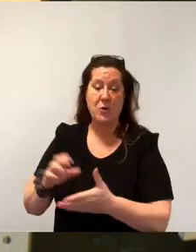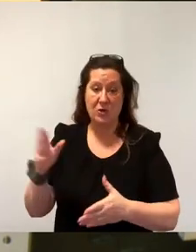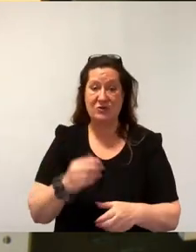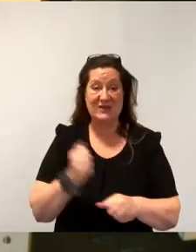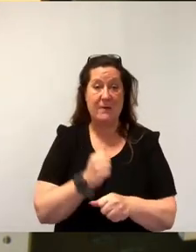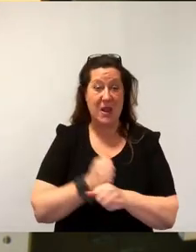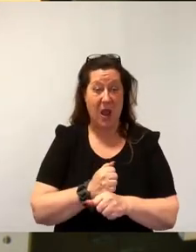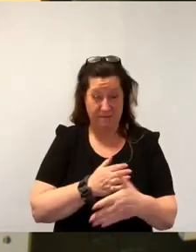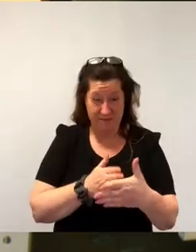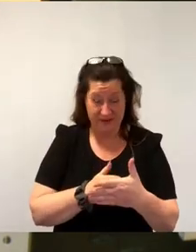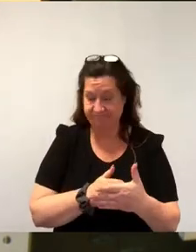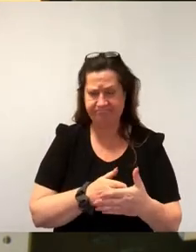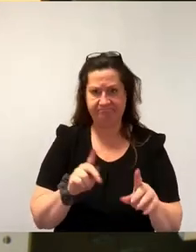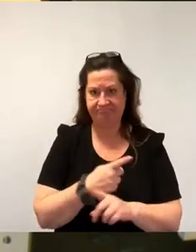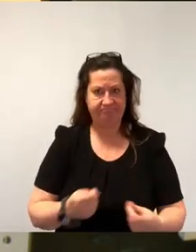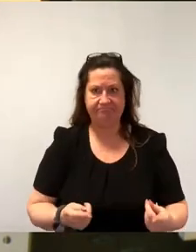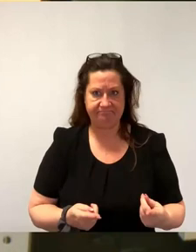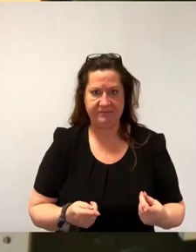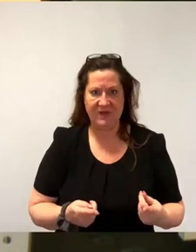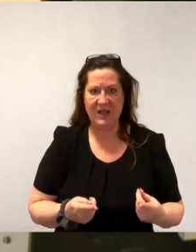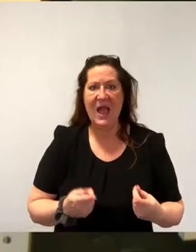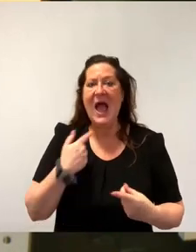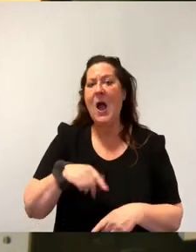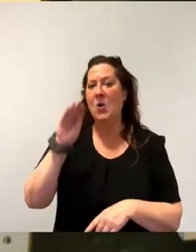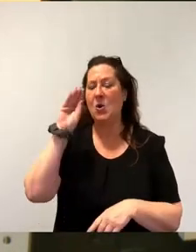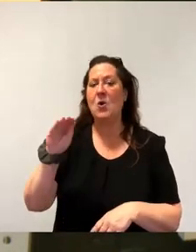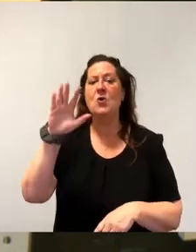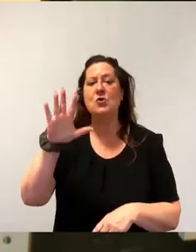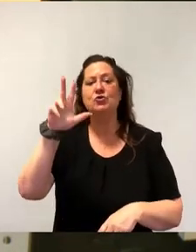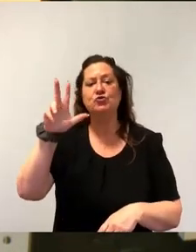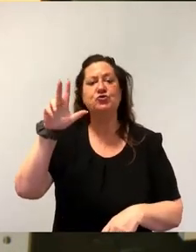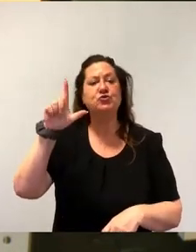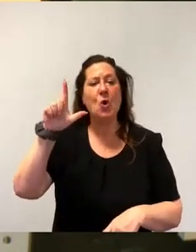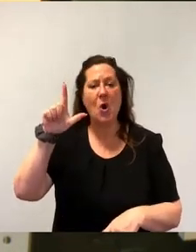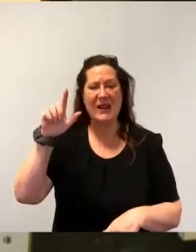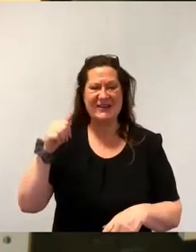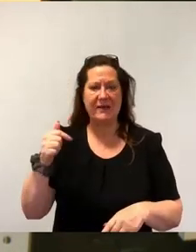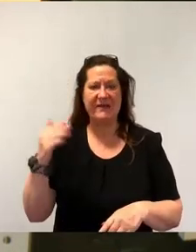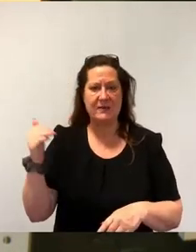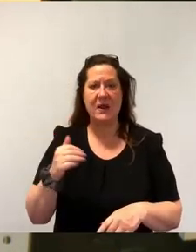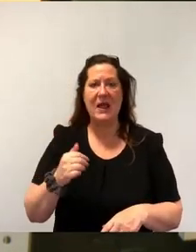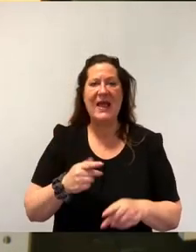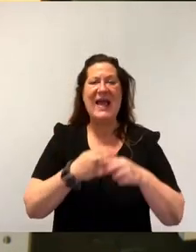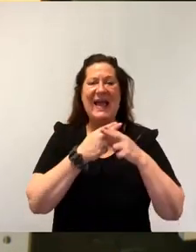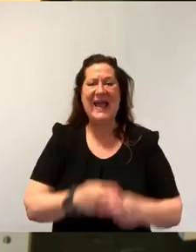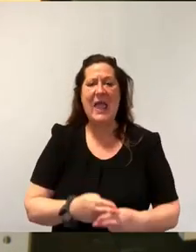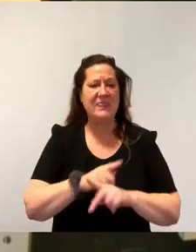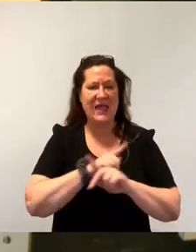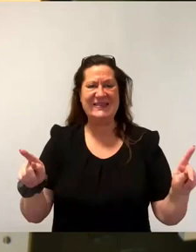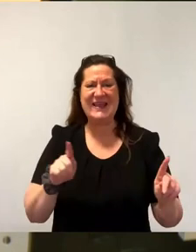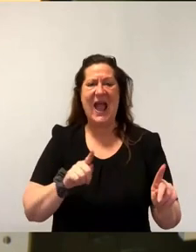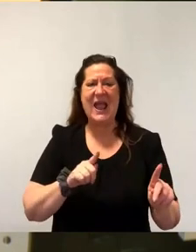Eine kleine Anmerkung an Herrn Schulte-Wissermann. Rente ist keine Sozialleistung. Das haben sich die Menschen